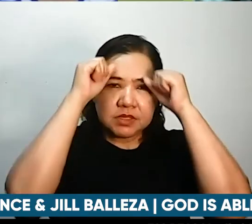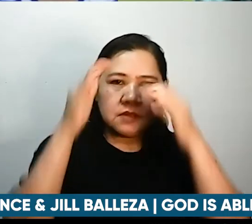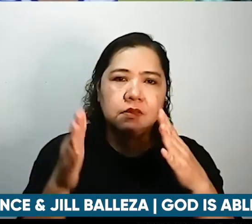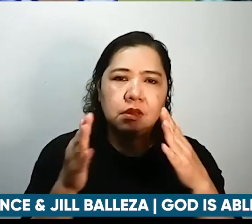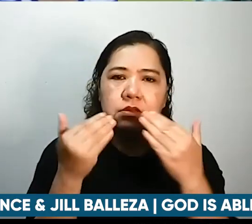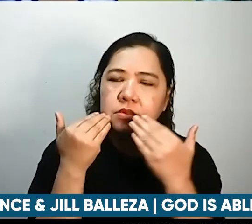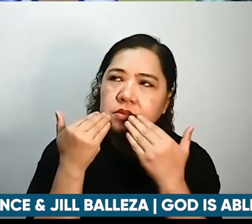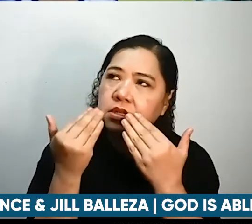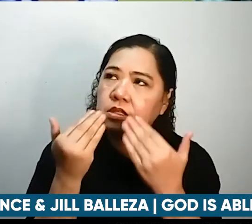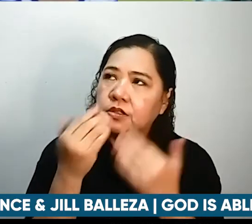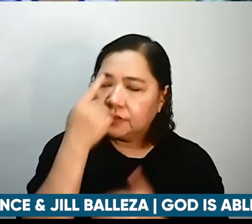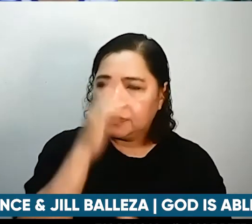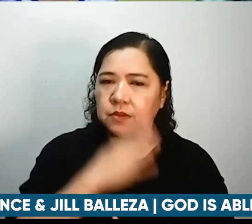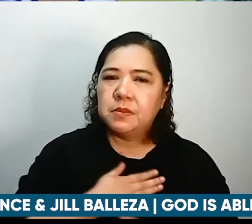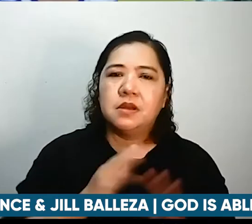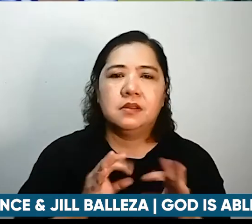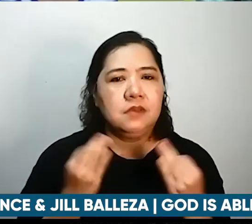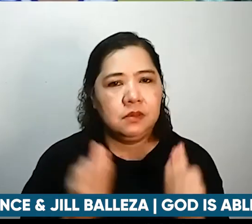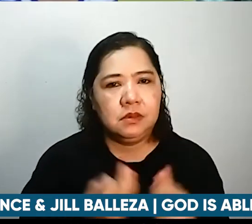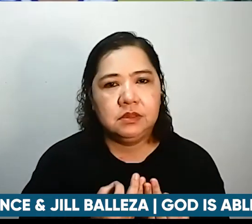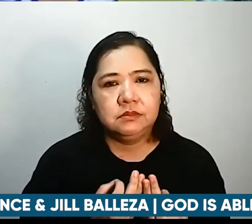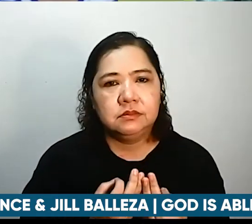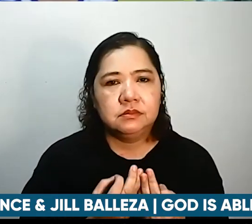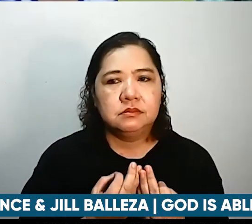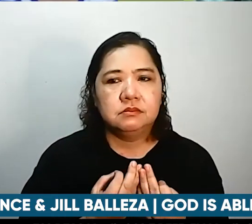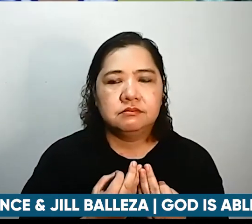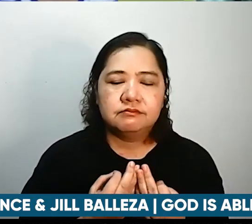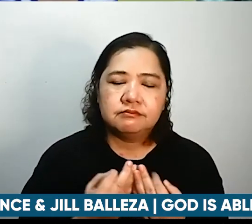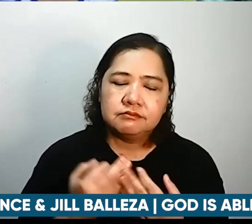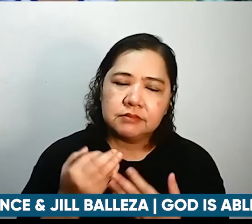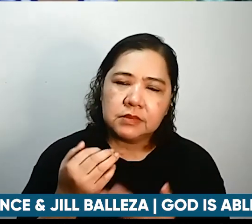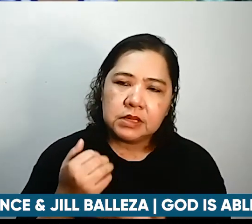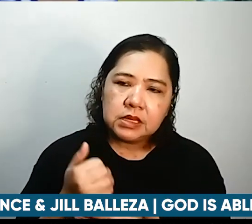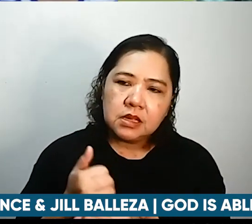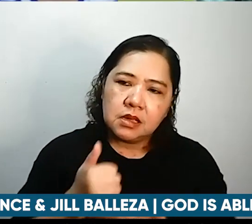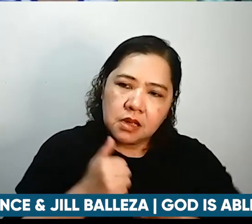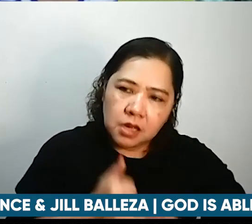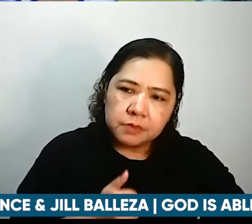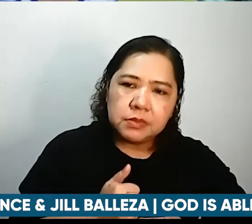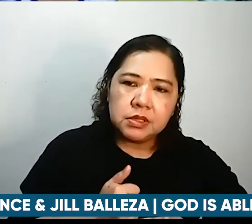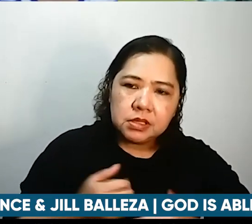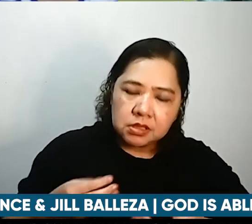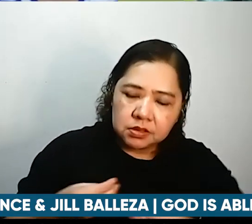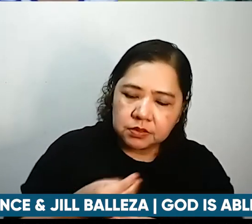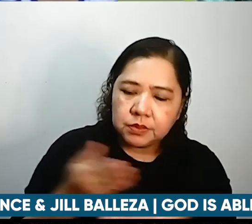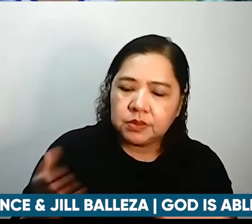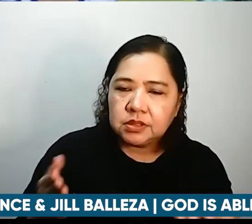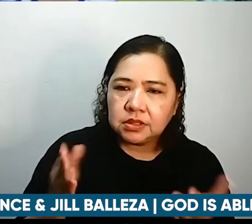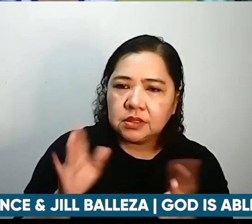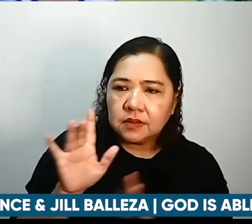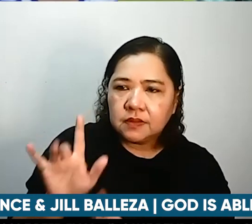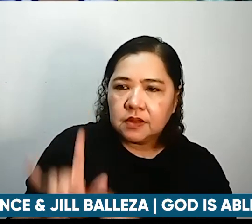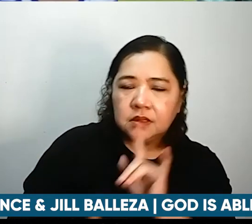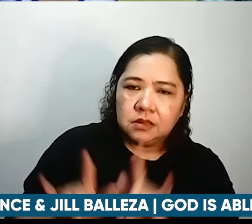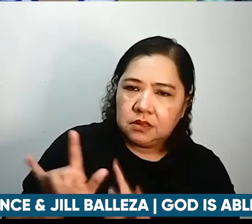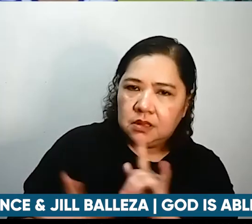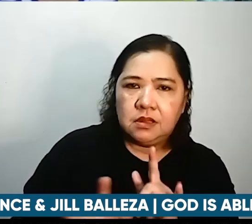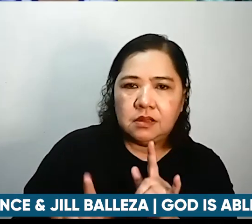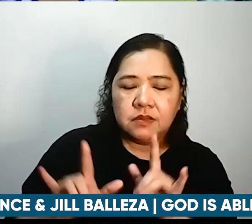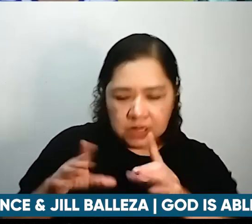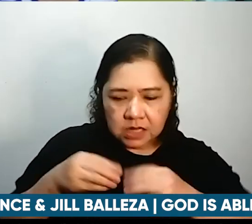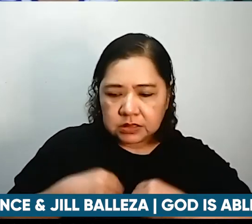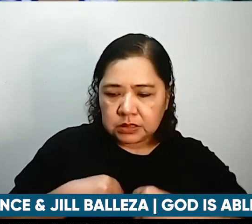for my family tulungan mo akong makakontribute sa kanila ng pagmamahal at pagtanggap sa kung sino sila